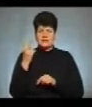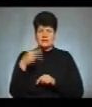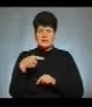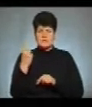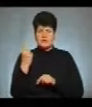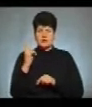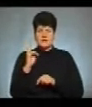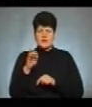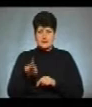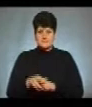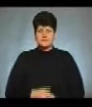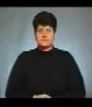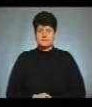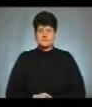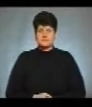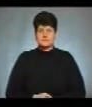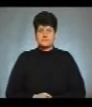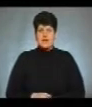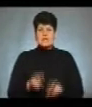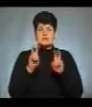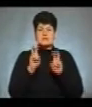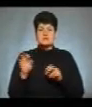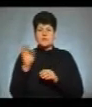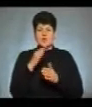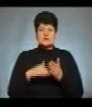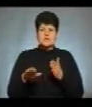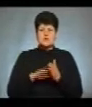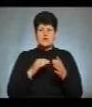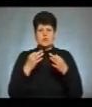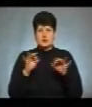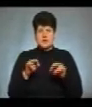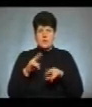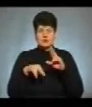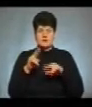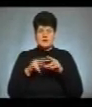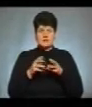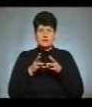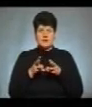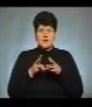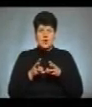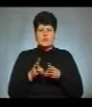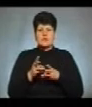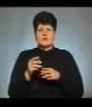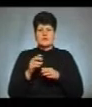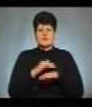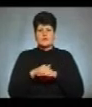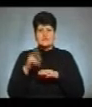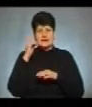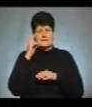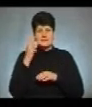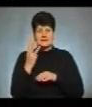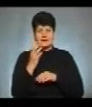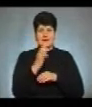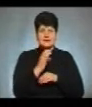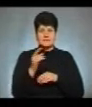квітня. Засідання про скасування дозволу на будівництво торфяної котельні на вулиці Київська, 3С у Тернополі